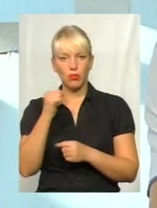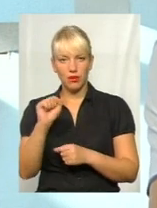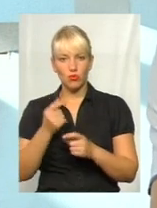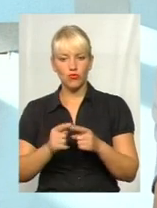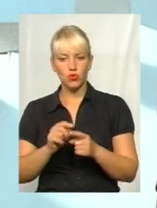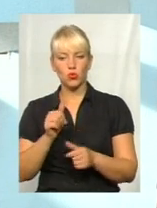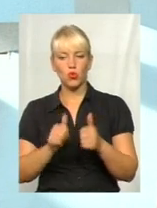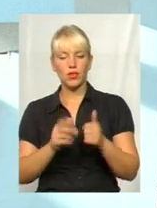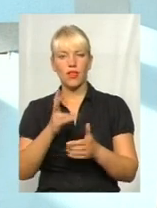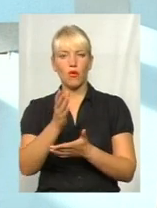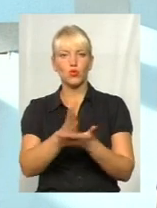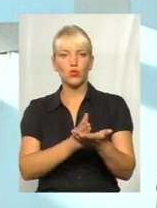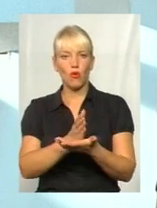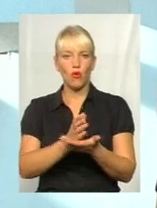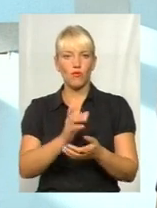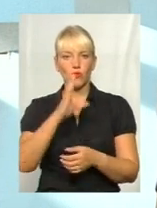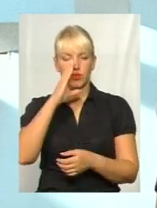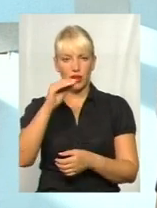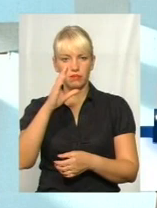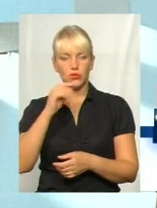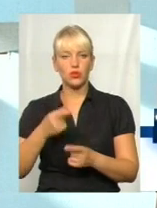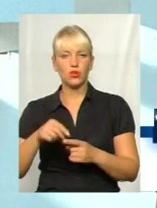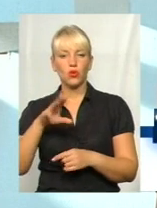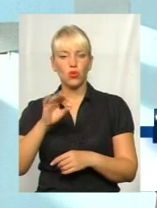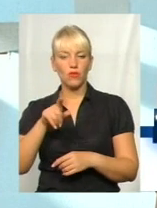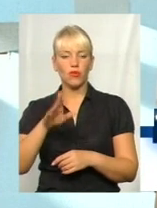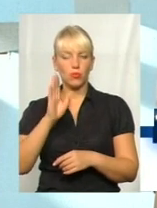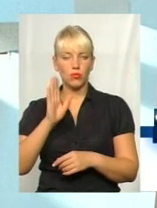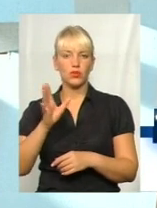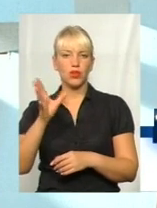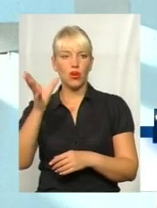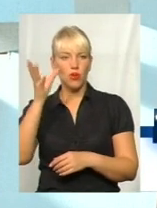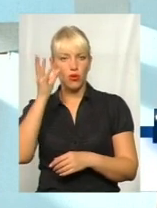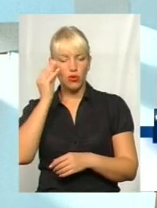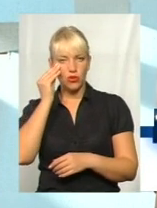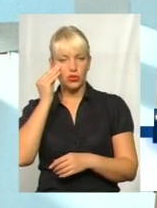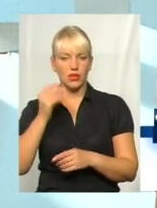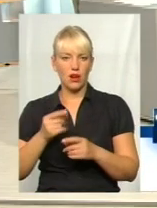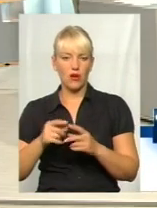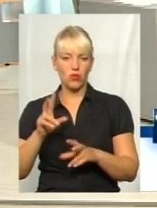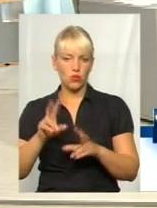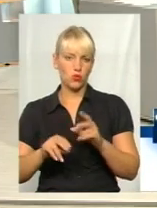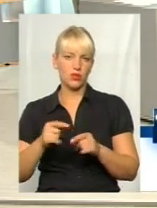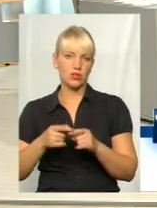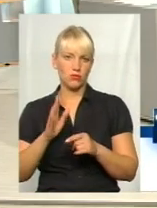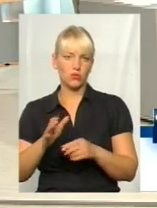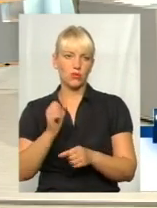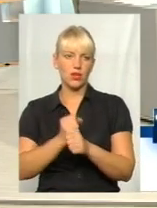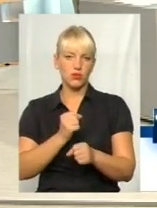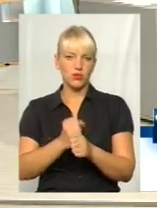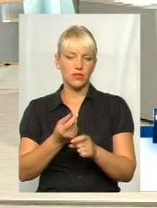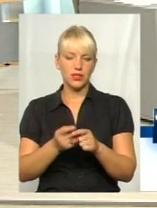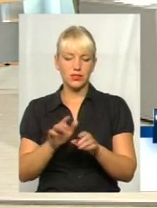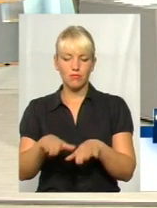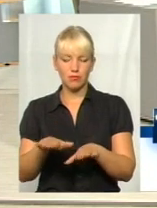думаю, що тоді вони вже щиро розраховують, що запрацюють. І це кишення запрацює, вона дійсно буде